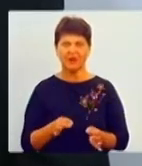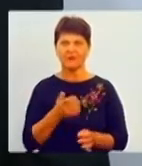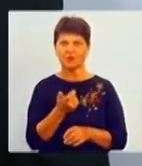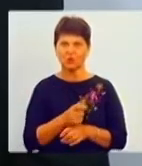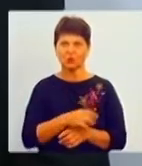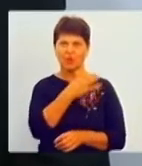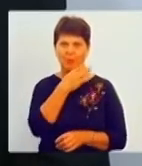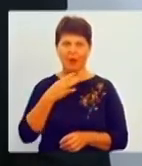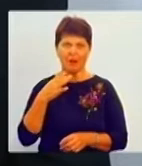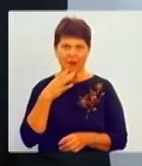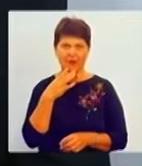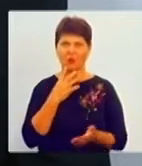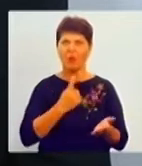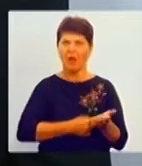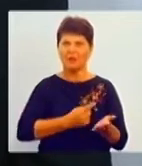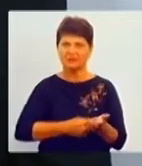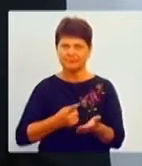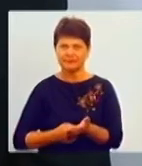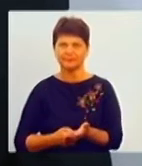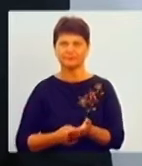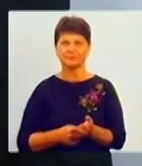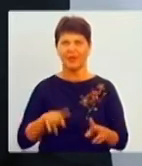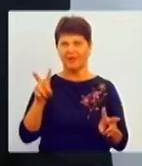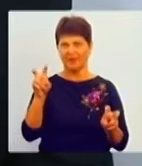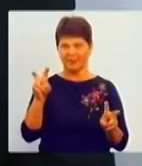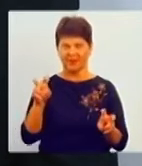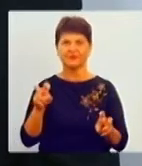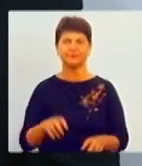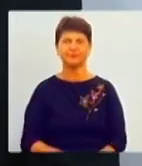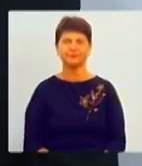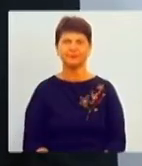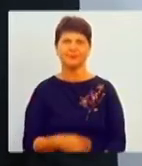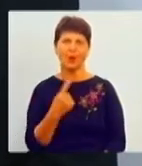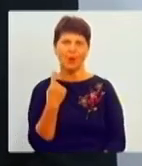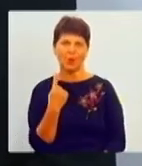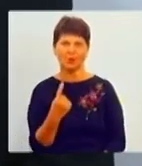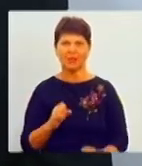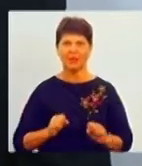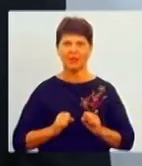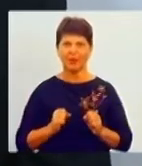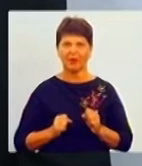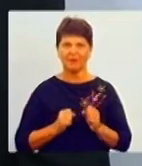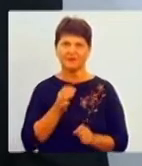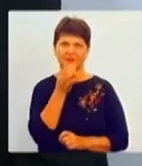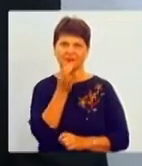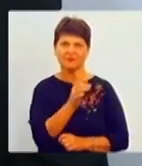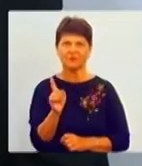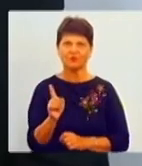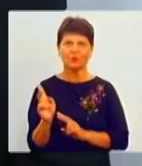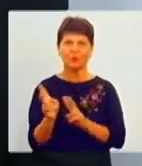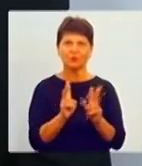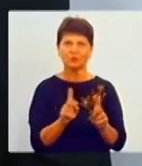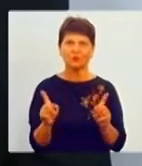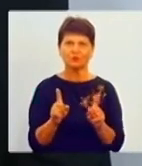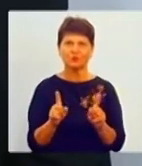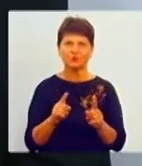експертів в лапках, один з них намагався там сказати, що хтось там щось ділить,